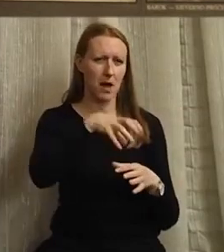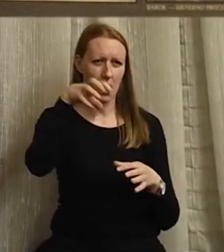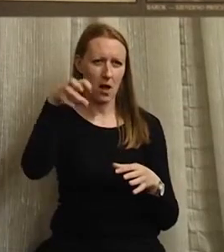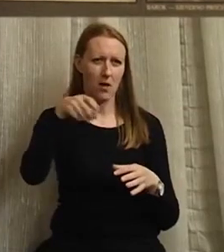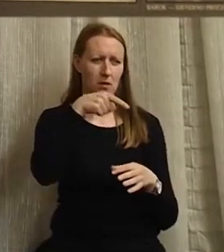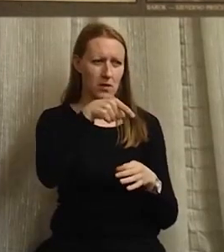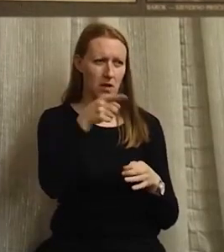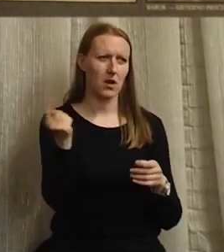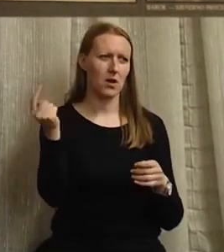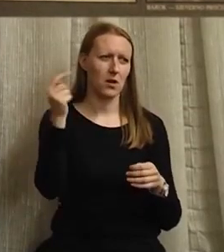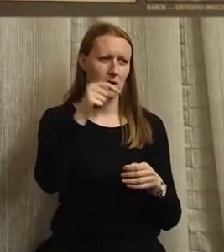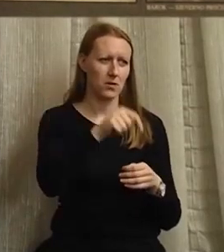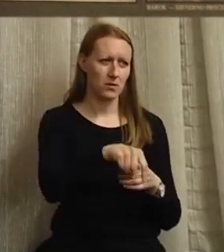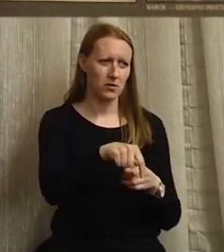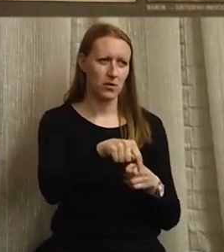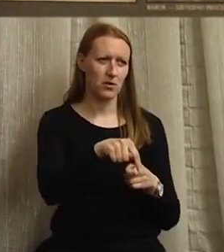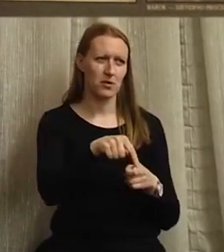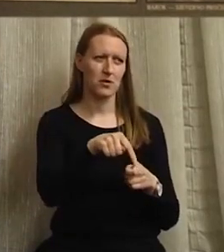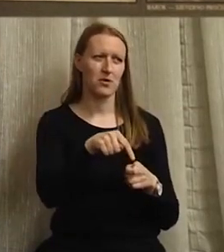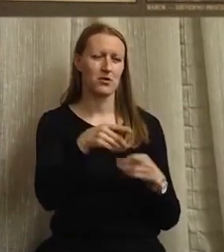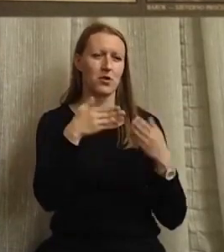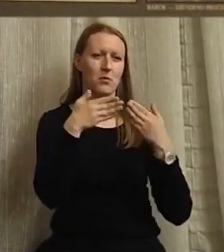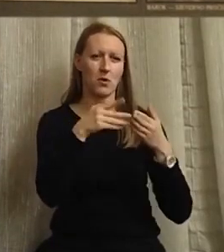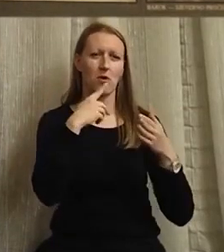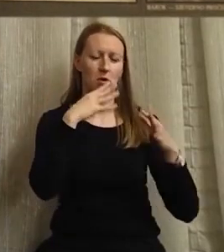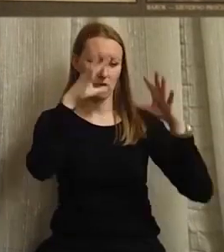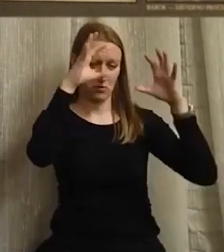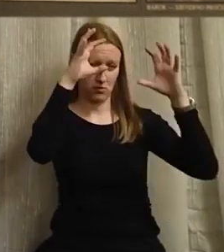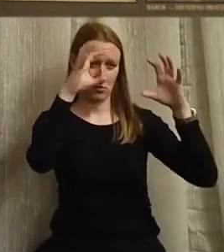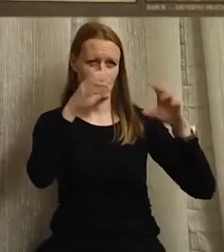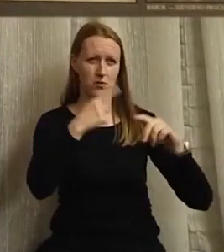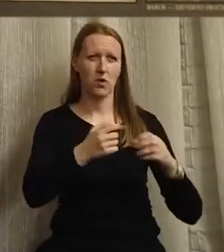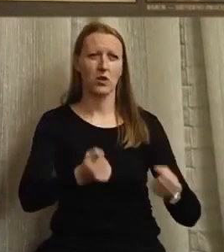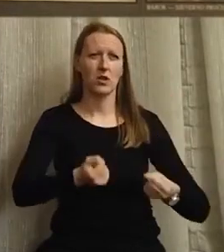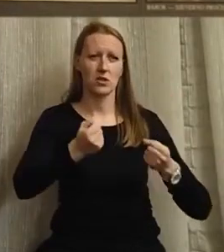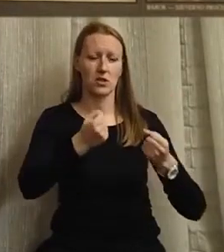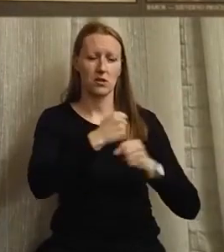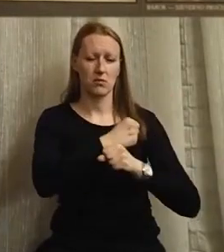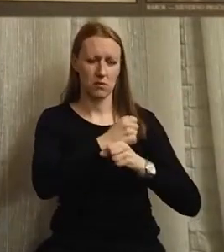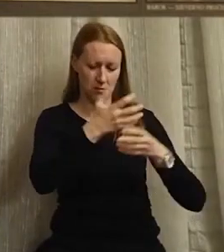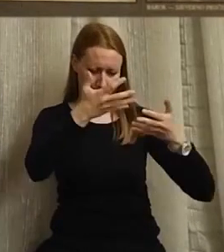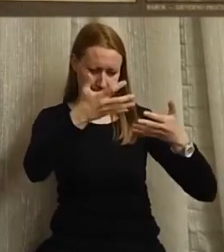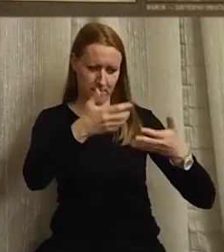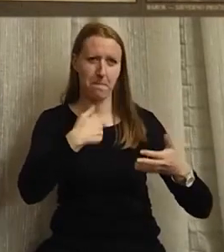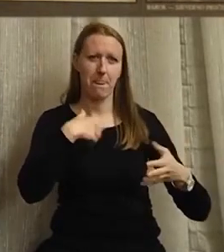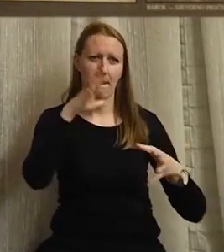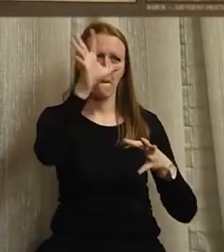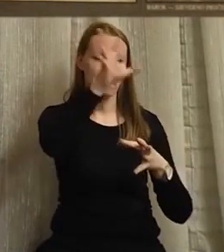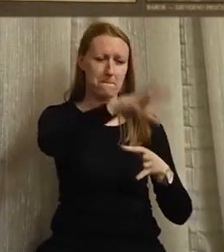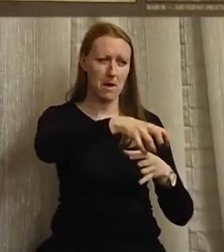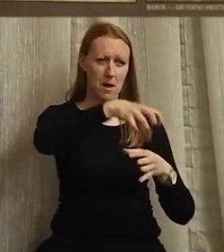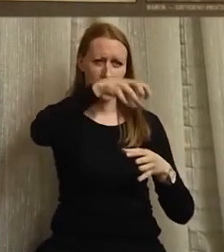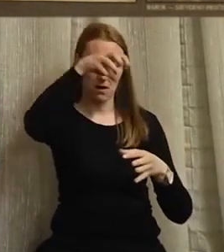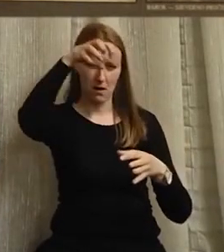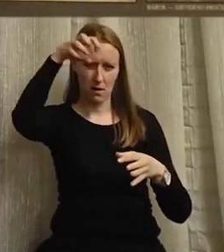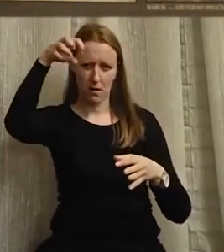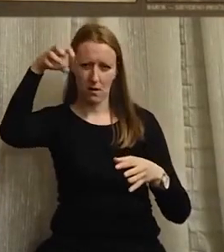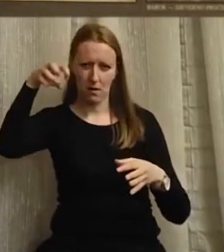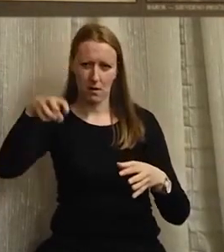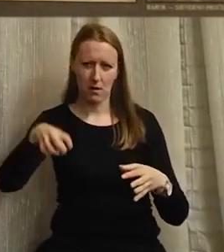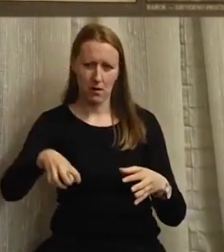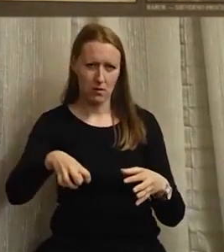je tada došao, brod koji se je topio zbog težine mine, mi smo sa paukom prenijeli